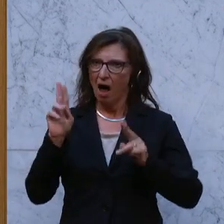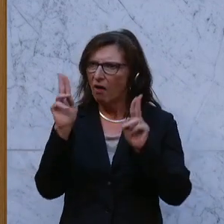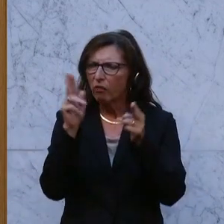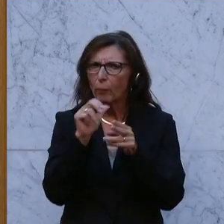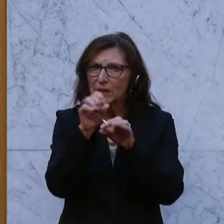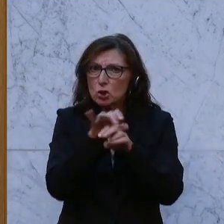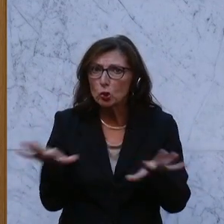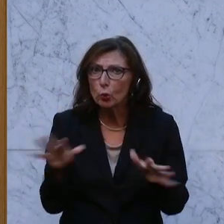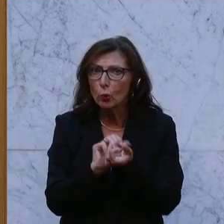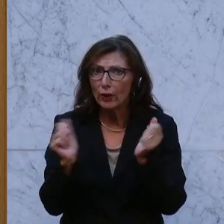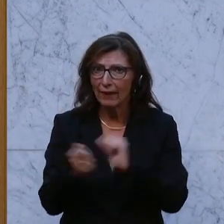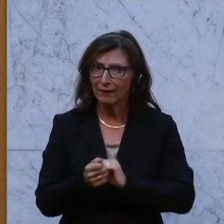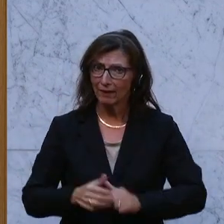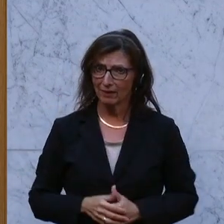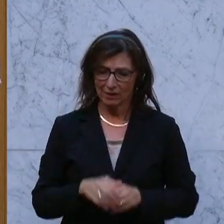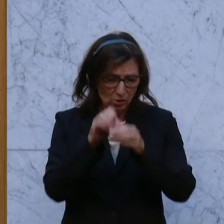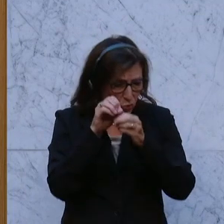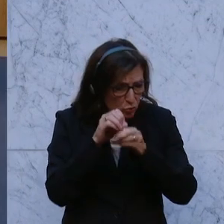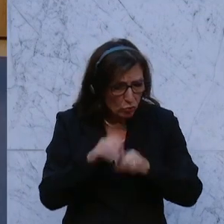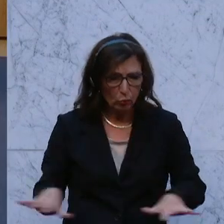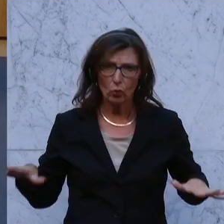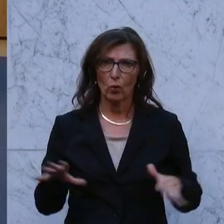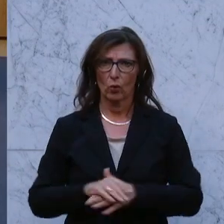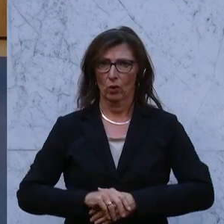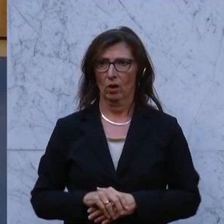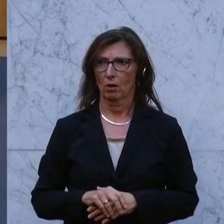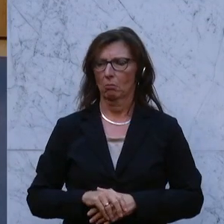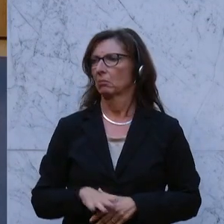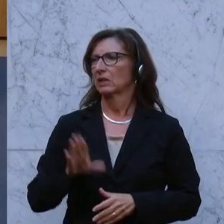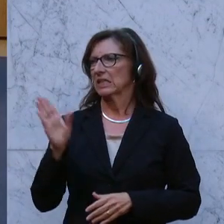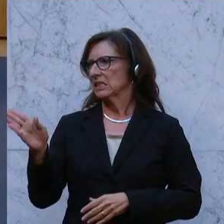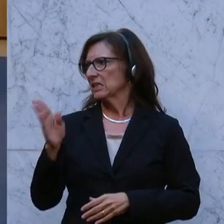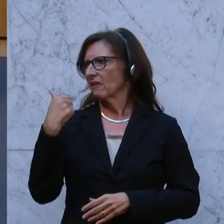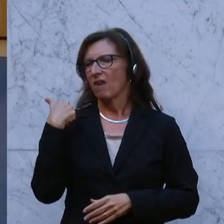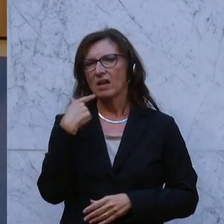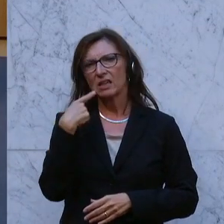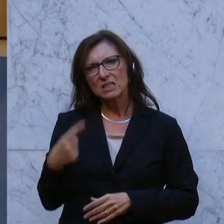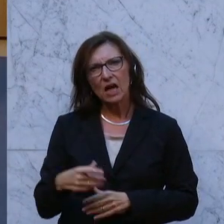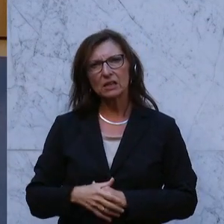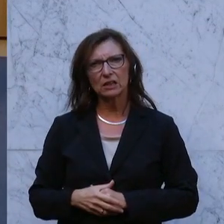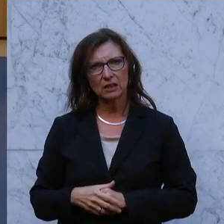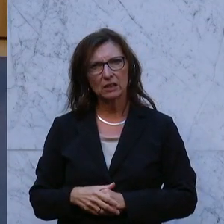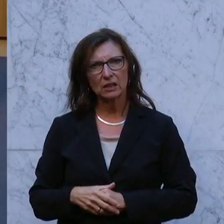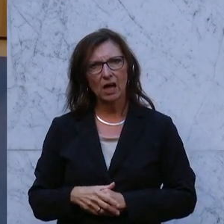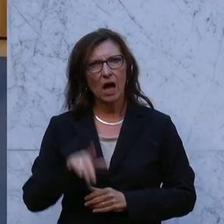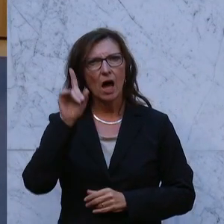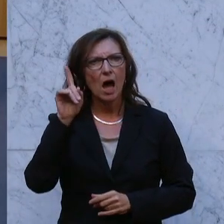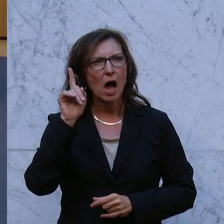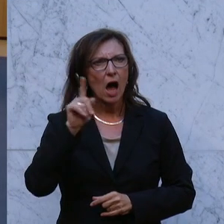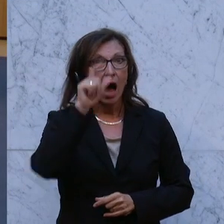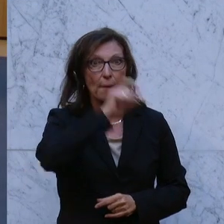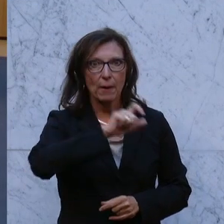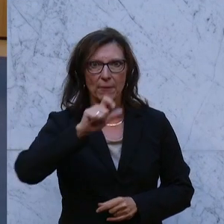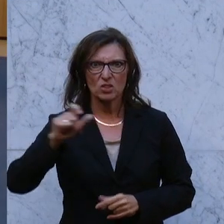Maßnahmen? Und zwar strukturelle Maßnahmen, Sie haben das erwähnt, aber diejenigen, die es schwer